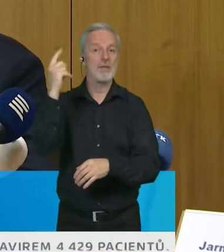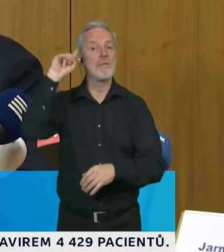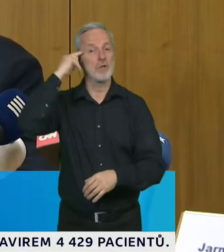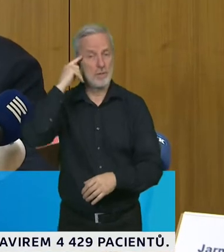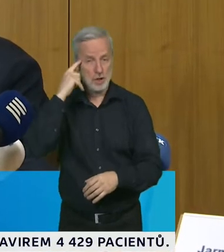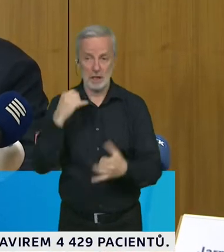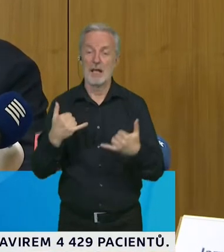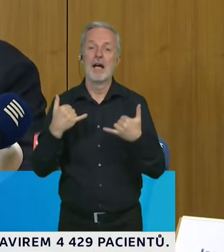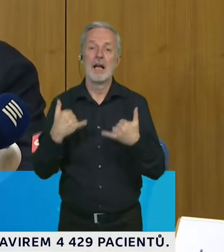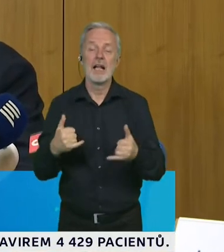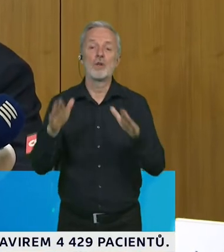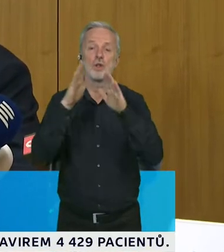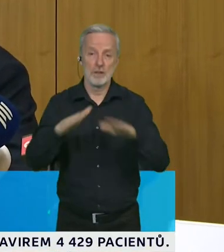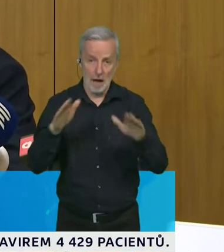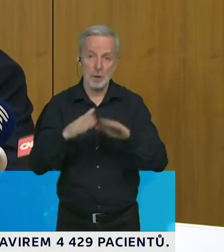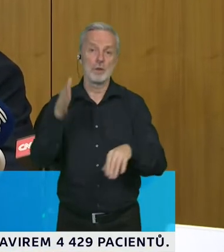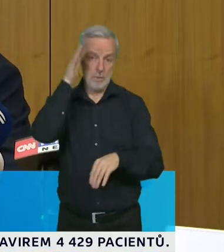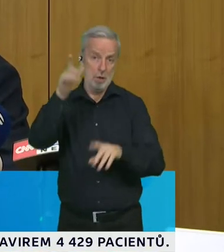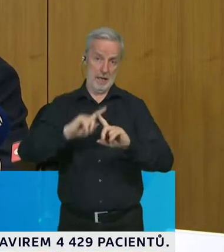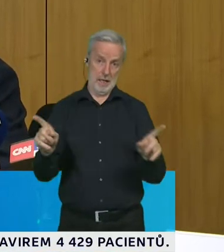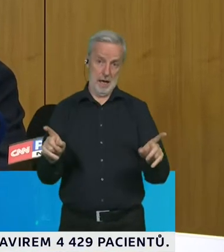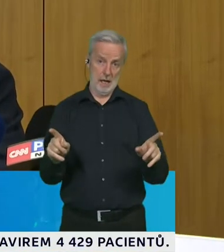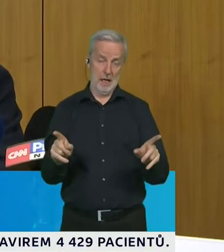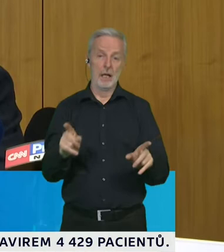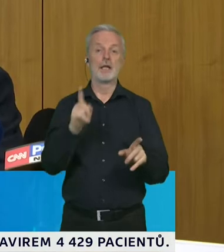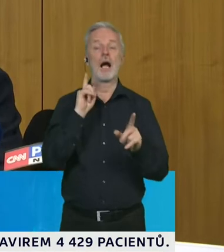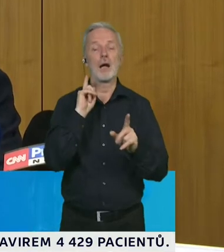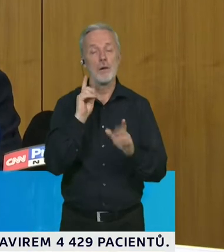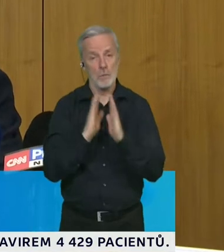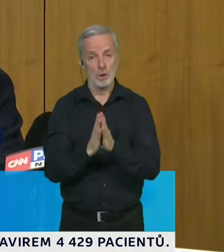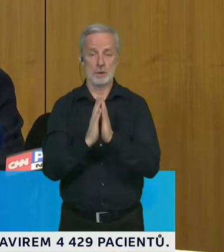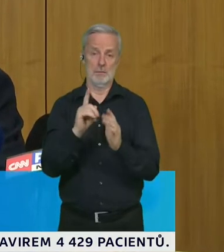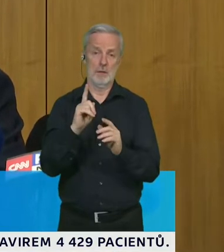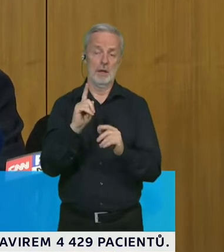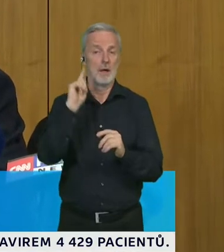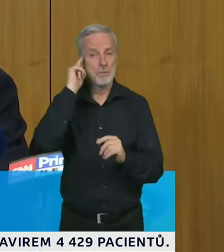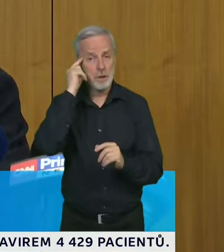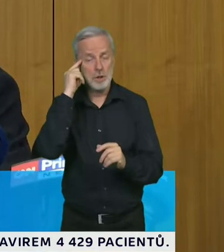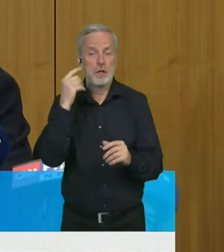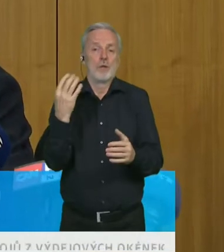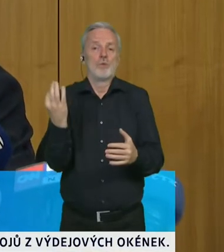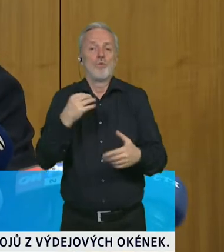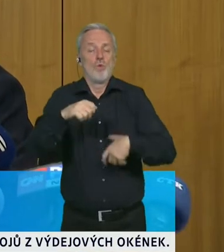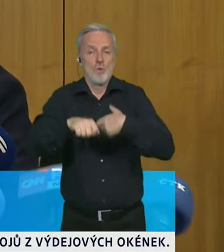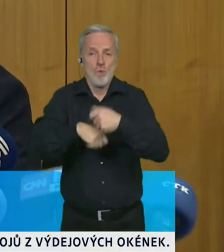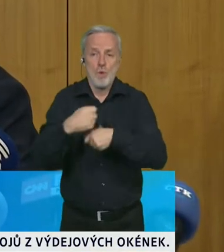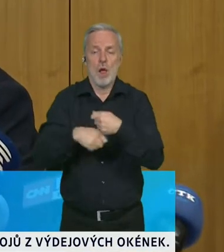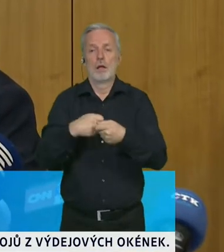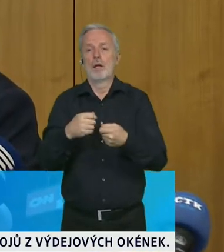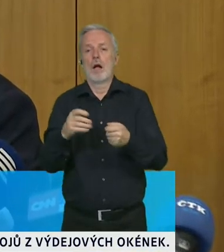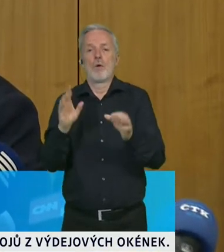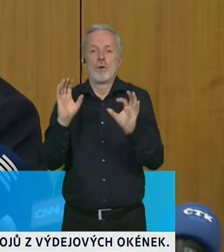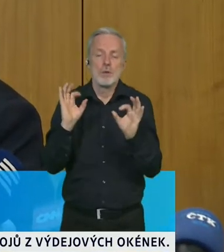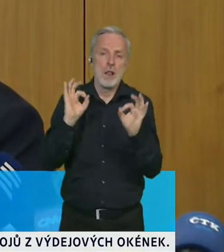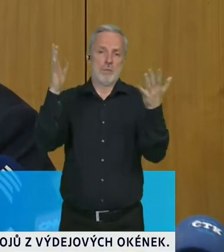změna, která je smysluplná a která nám umožní, aby probíhající i